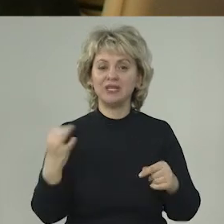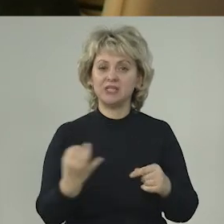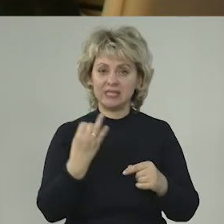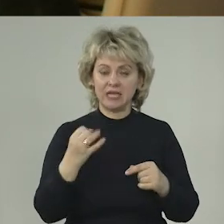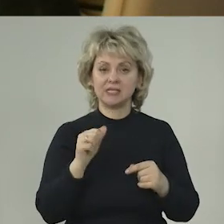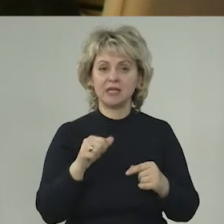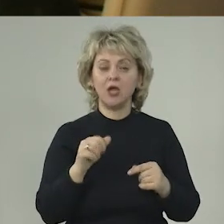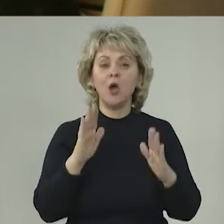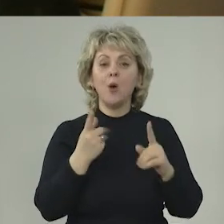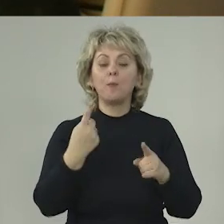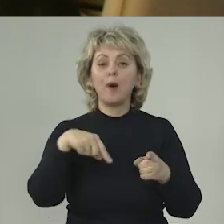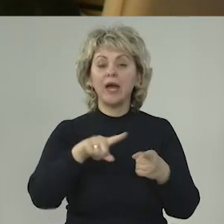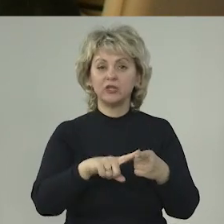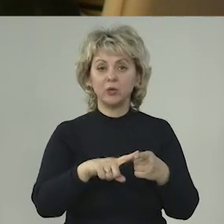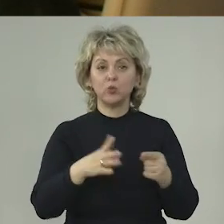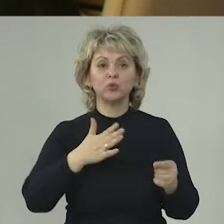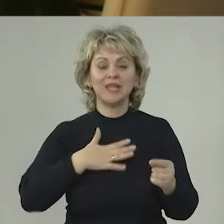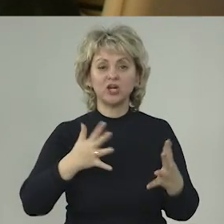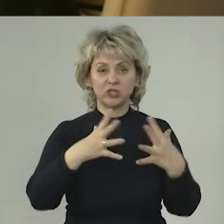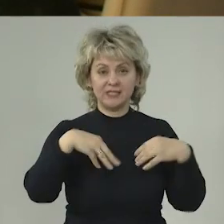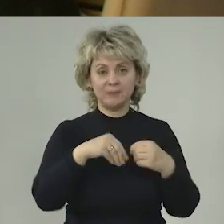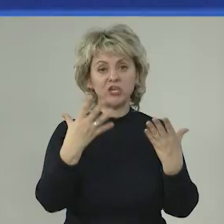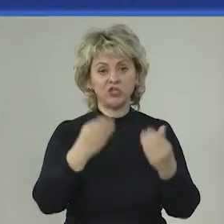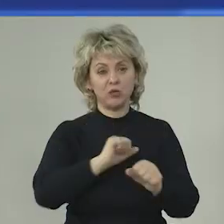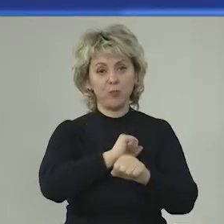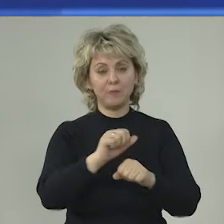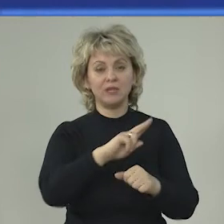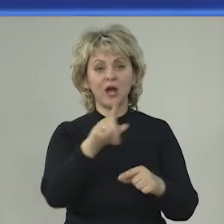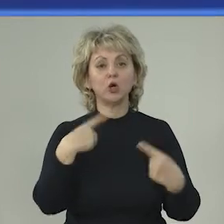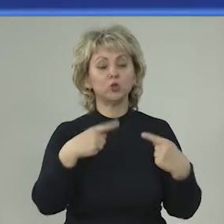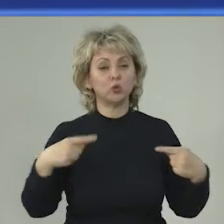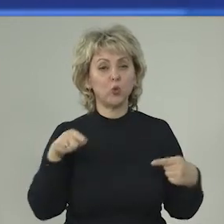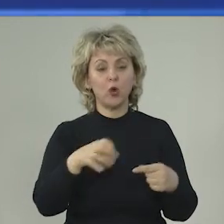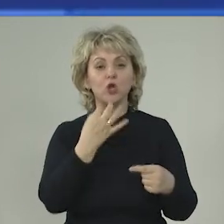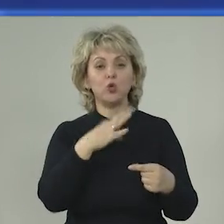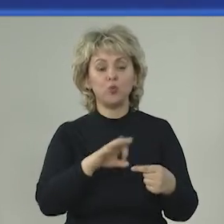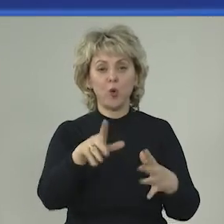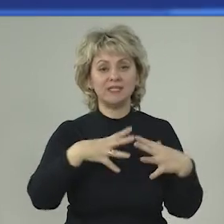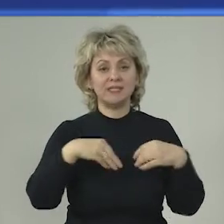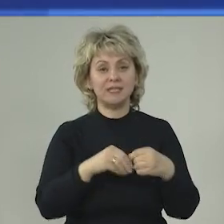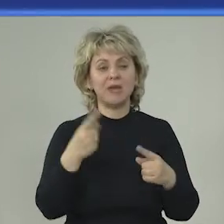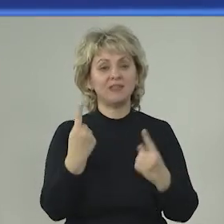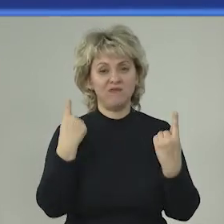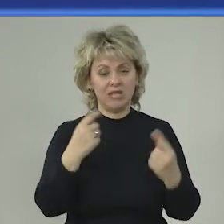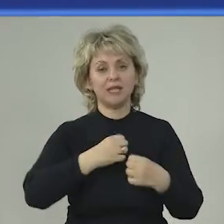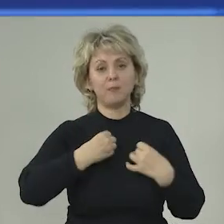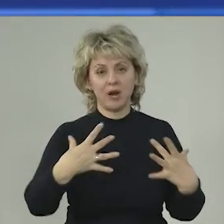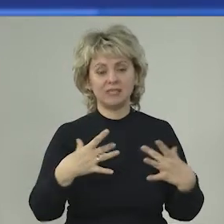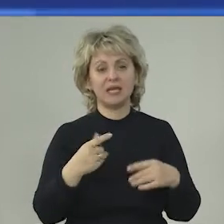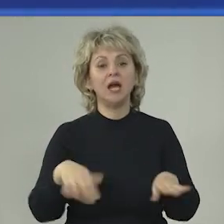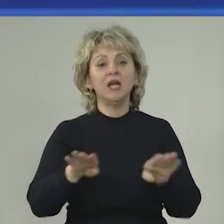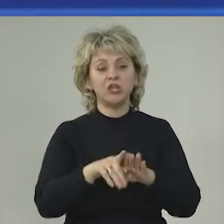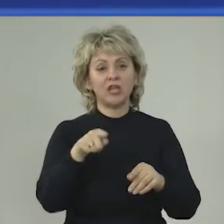интересный. Вот, поэтому в нашей семье День Победы, как и в другой, в любой другой семье, это великий праздник.